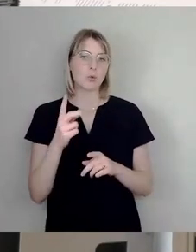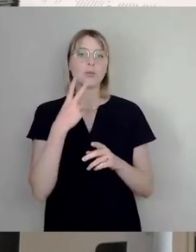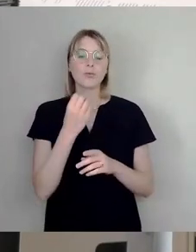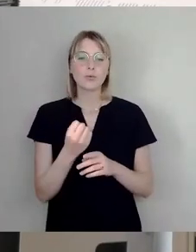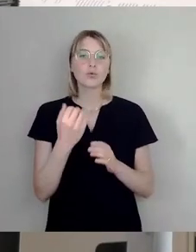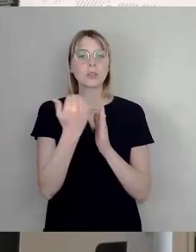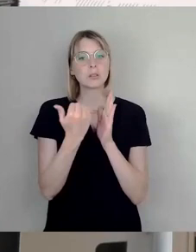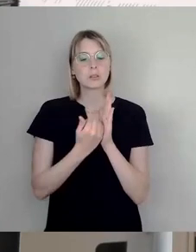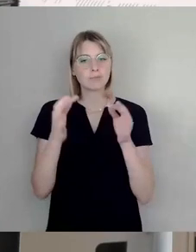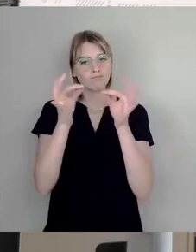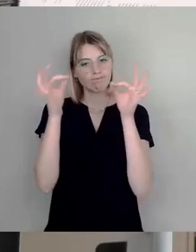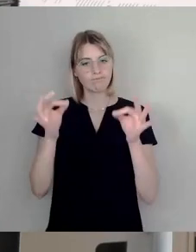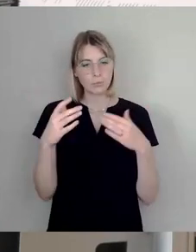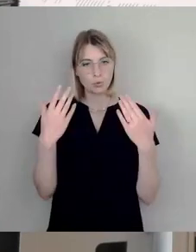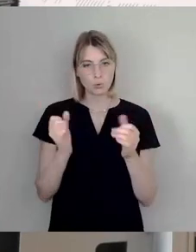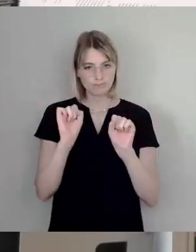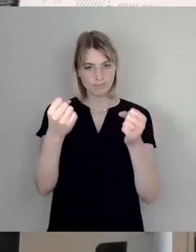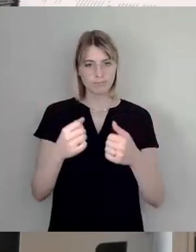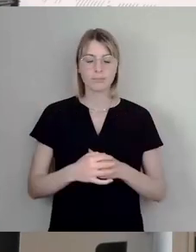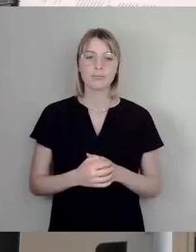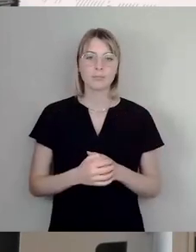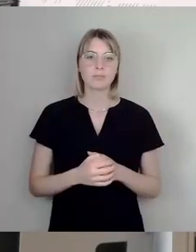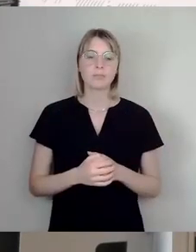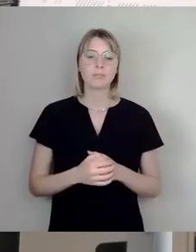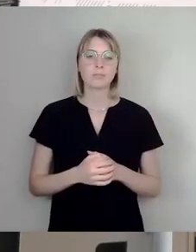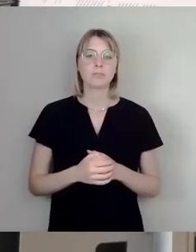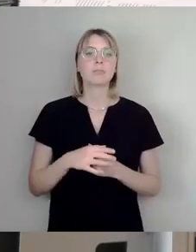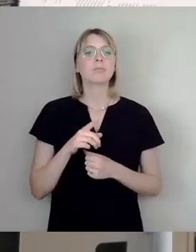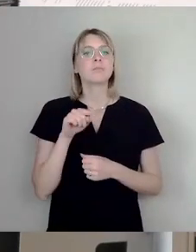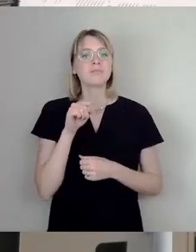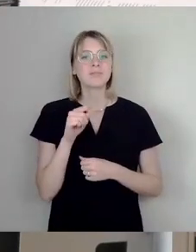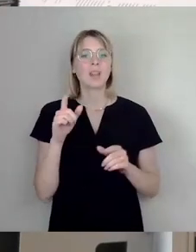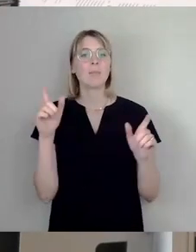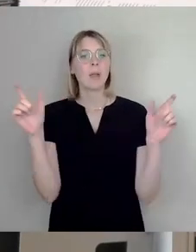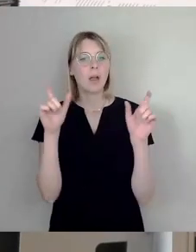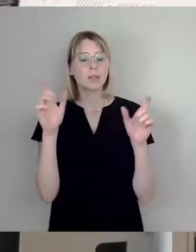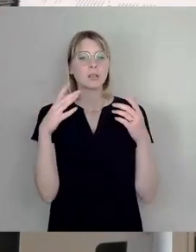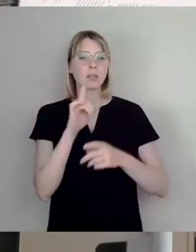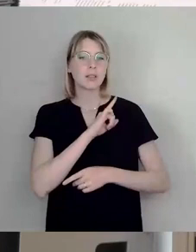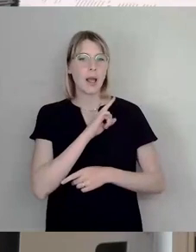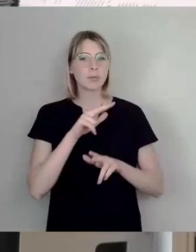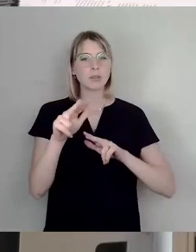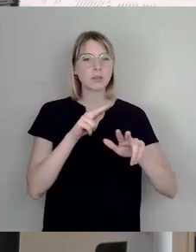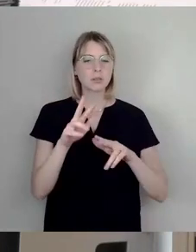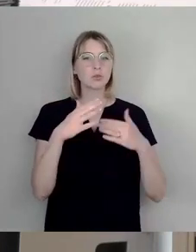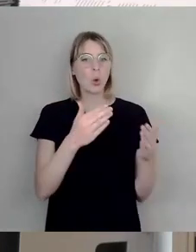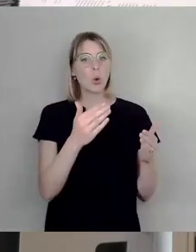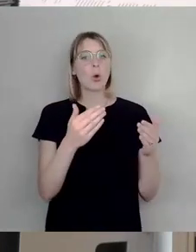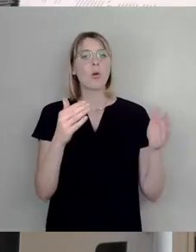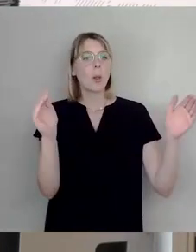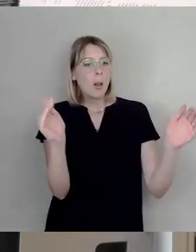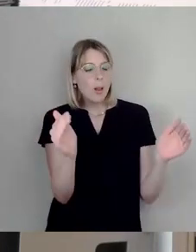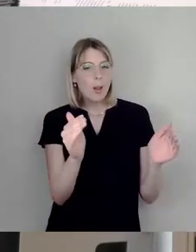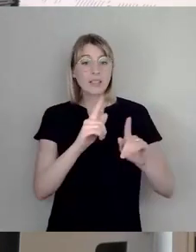Unter Freiluftpartys oder Free Partys, wie wir sie in der Regel nennen, verstehen wir selbstorganisierte Veranstaltungen im kleineren Rahmen, bei dem der Fokus